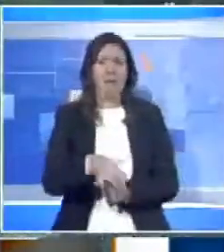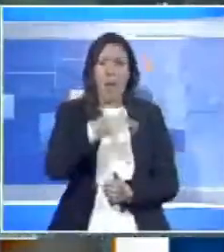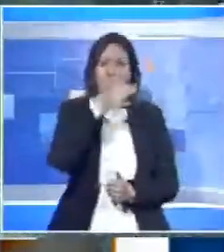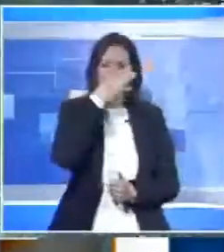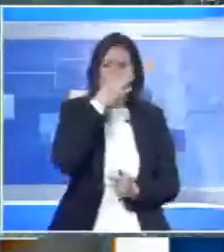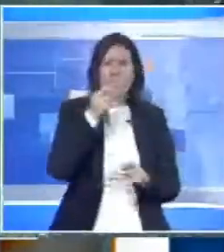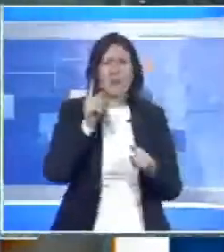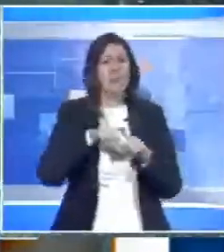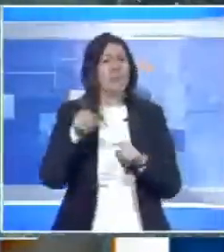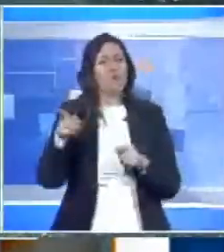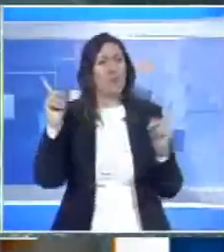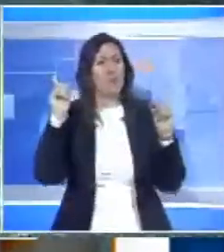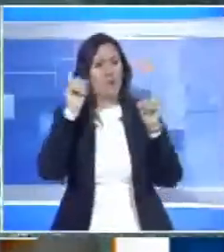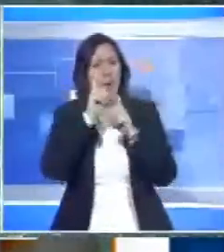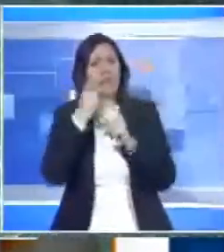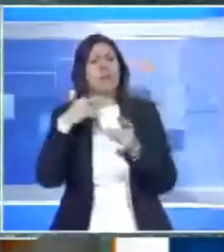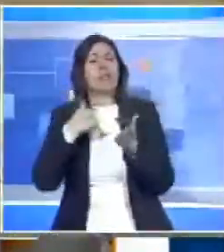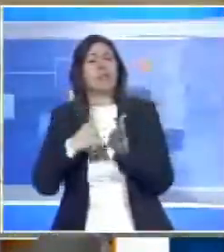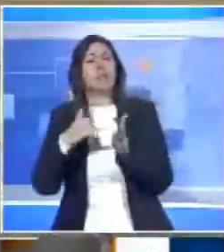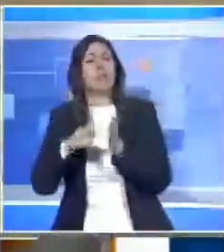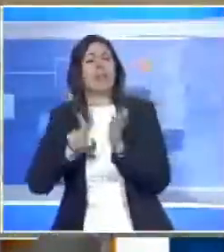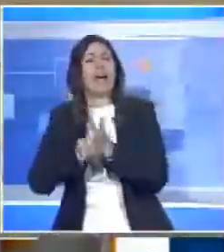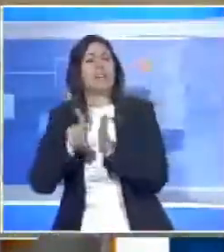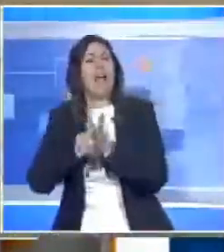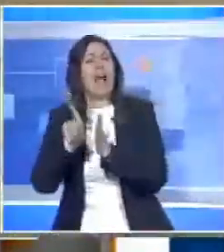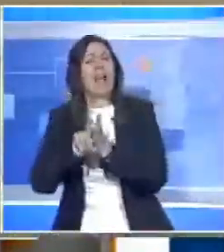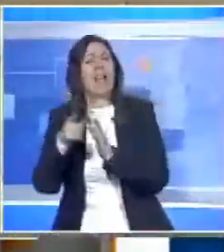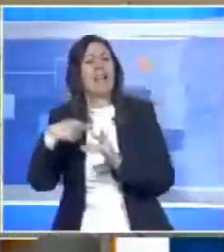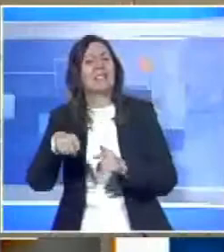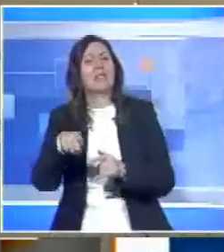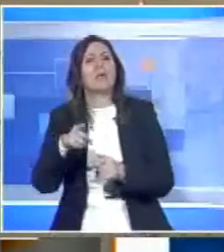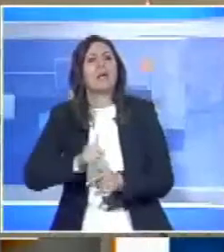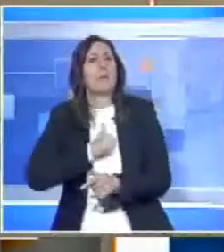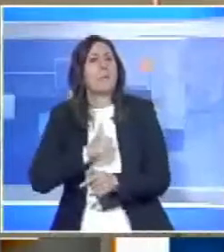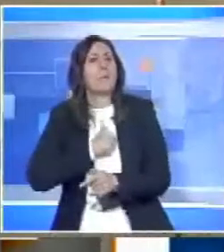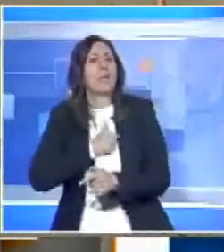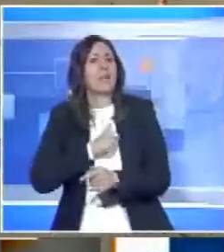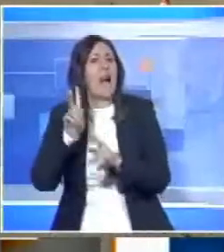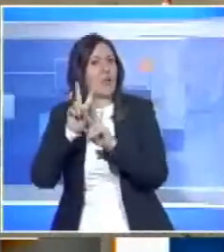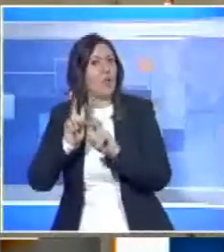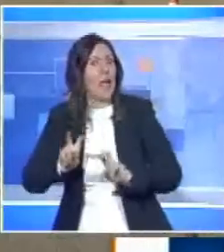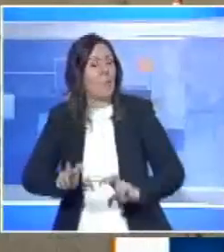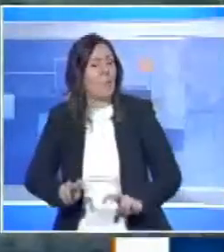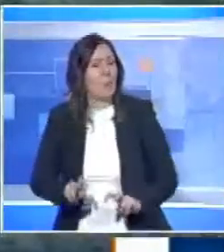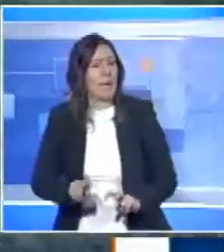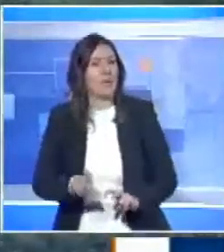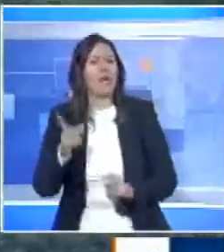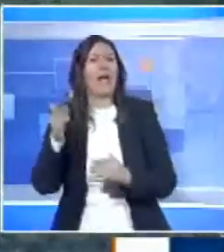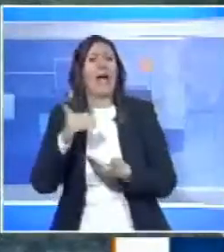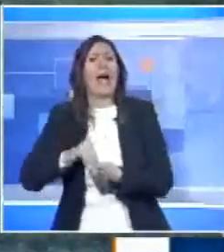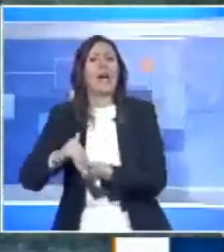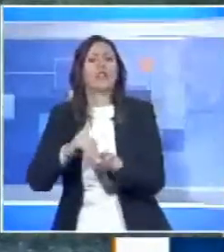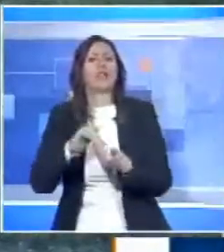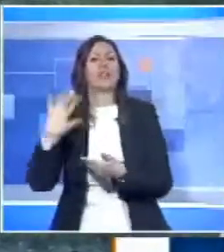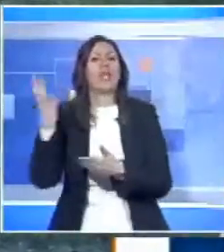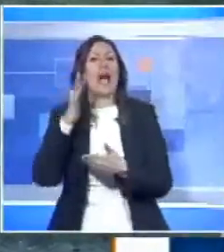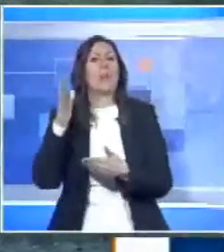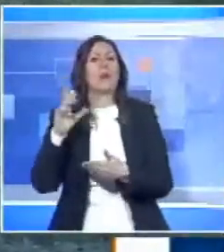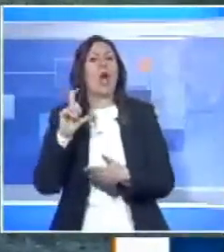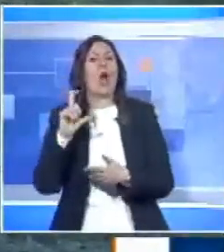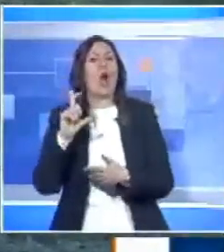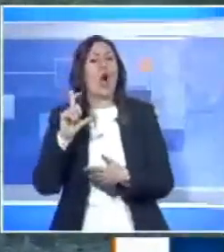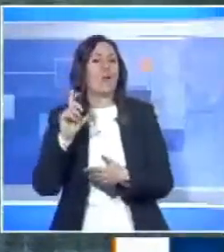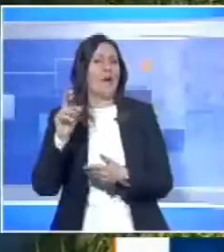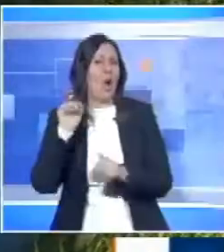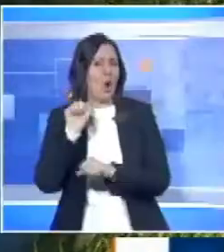preoccupare sono i risultati delle analisi commissionate o un laboratorio privato da parte dell'associazione ambientalista Cova Contro.